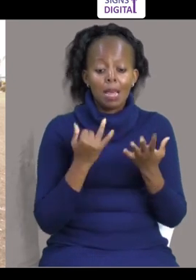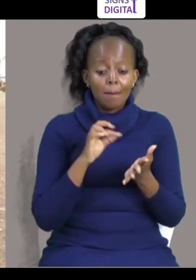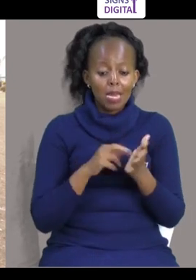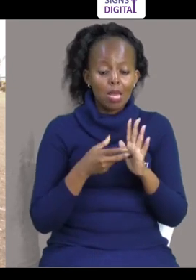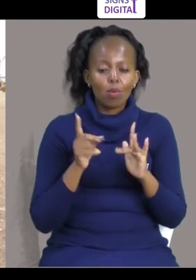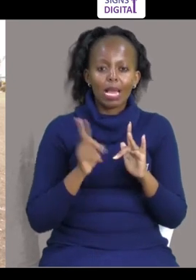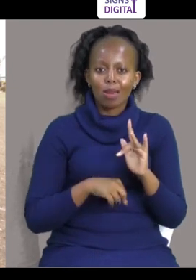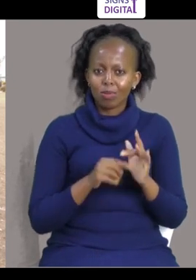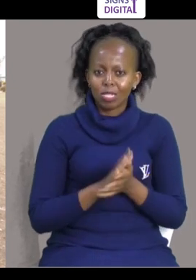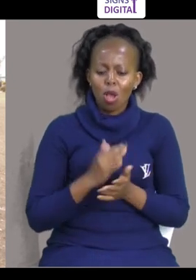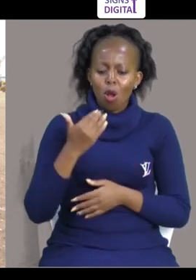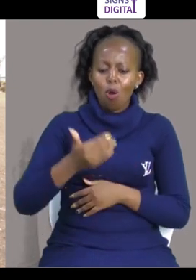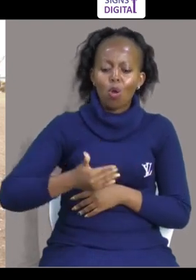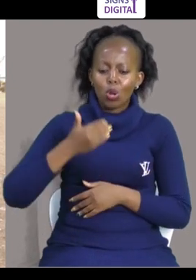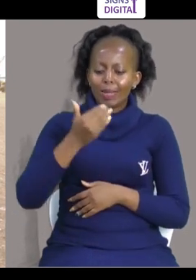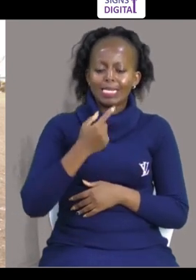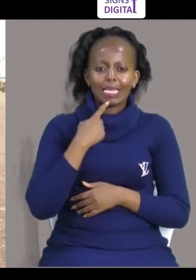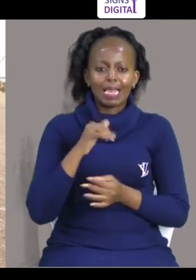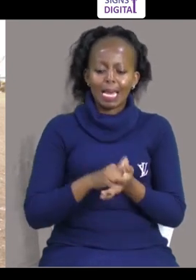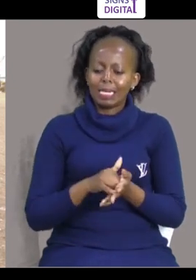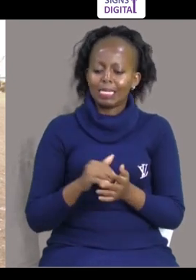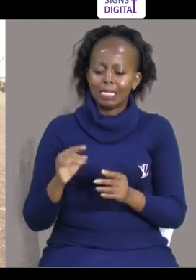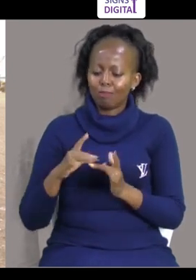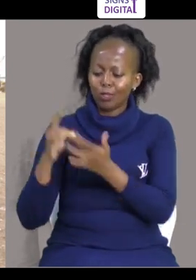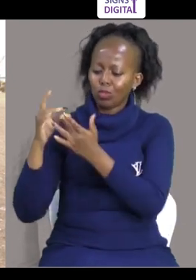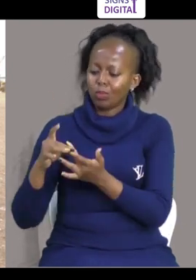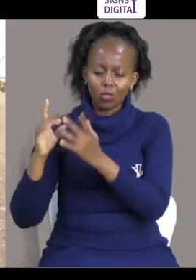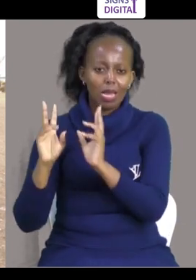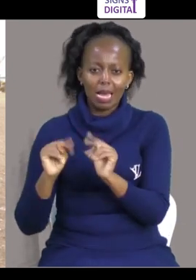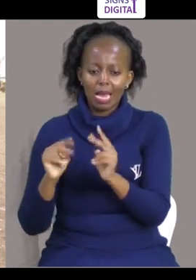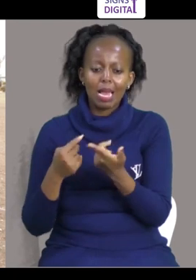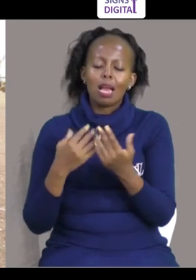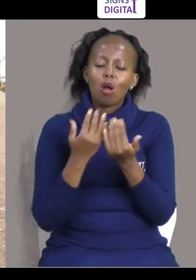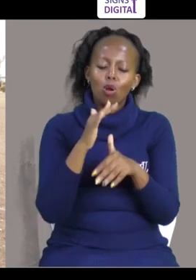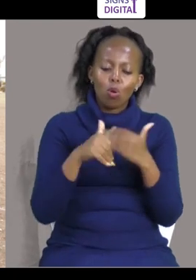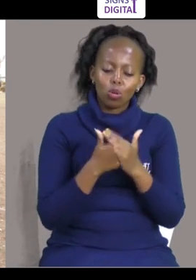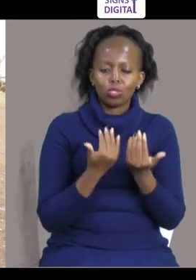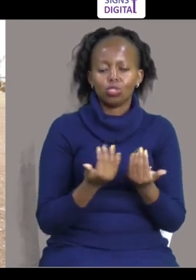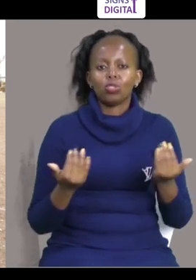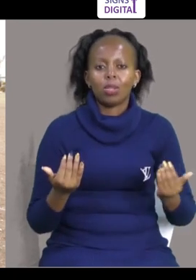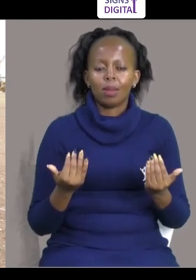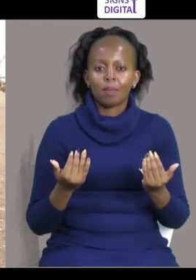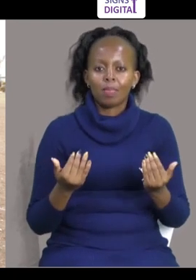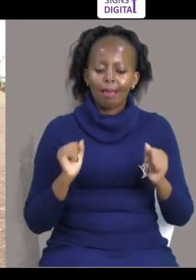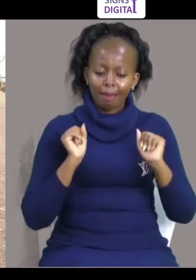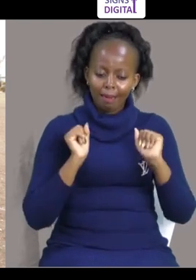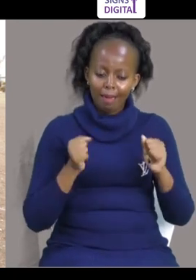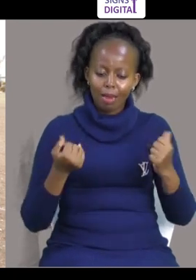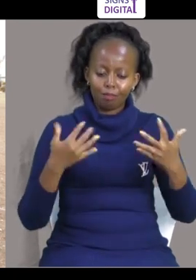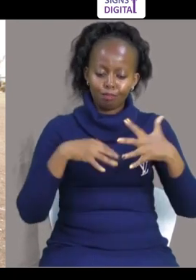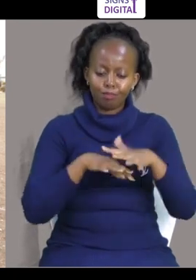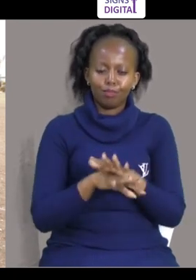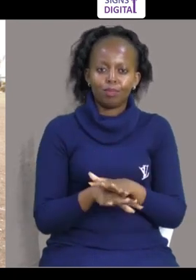Ni ukweli So Hatuwezi Shida Tukinweka Laidi Ni hivi Na hivi So watoto